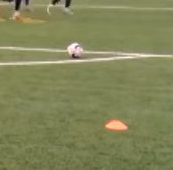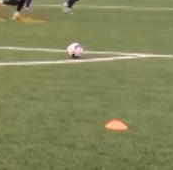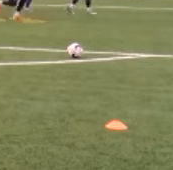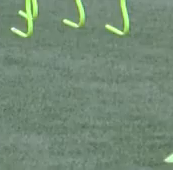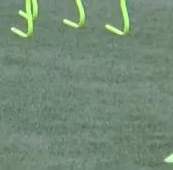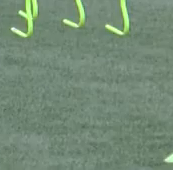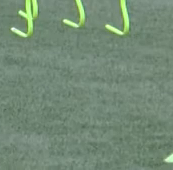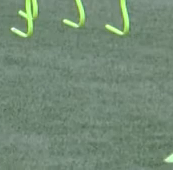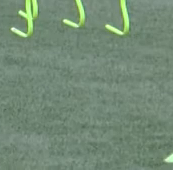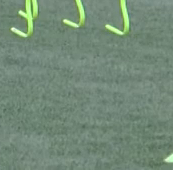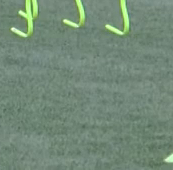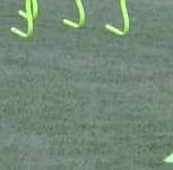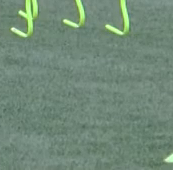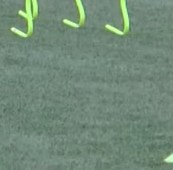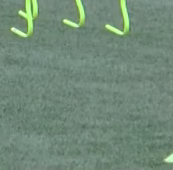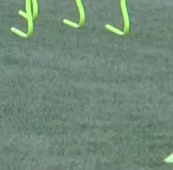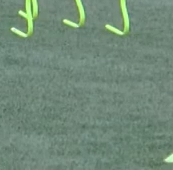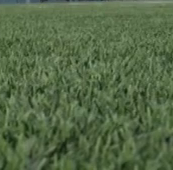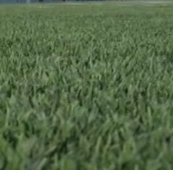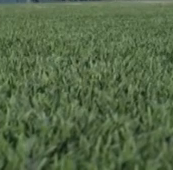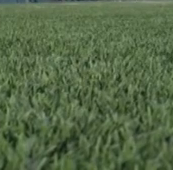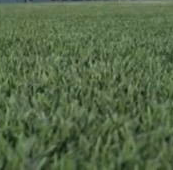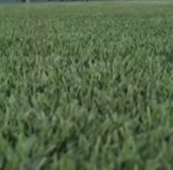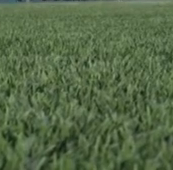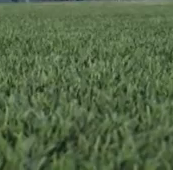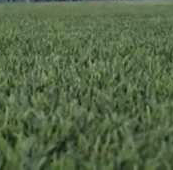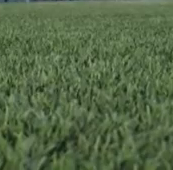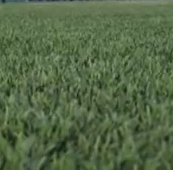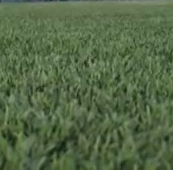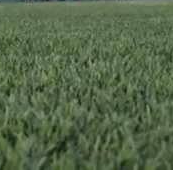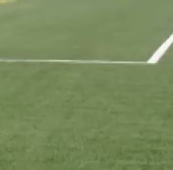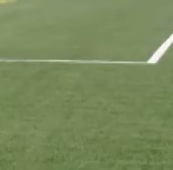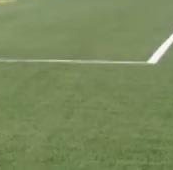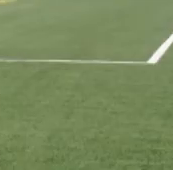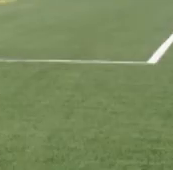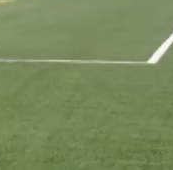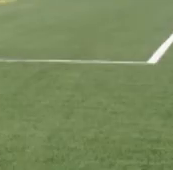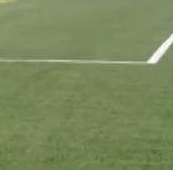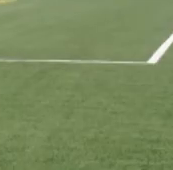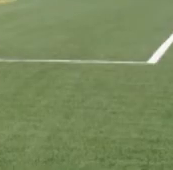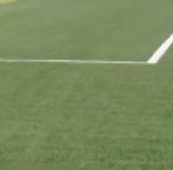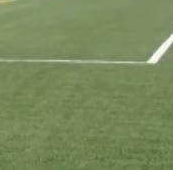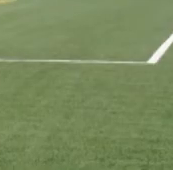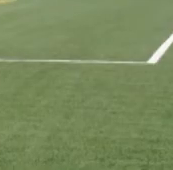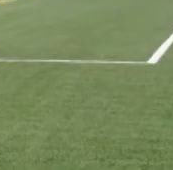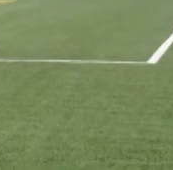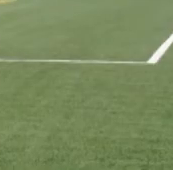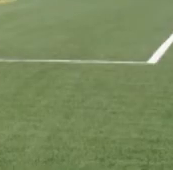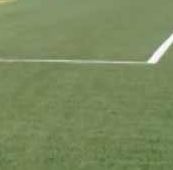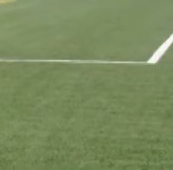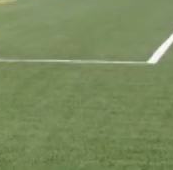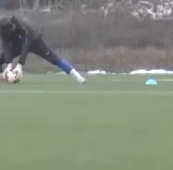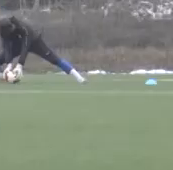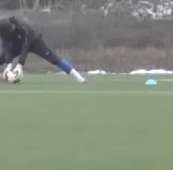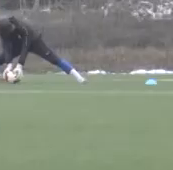товарські матчі у 2020-му відбудуться в Угорщині цього тижня. 15 січня з Казінбарцікою біля Мішкольця, 17-го в Кішверді з Вартою,